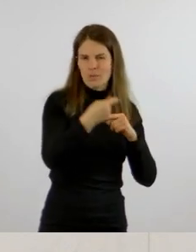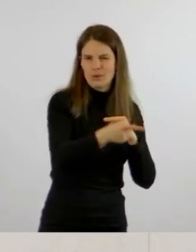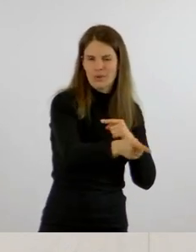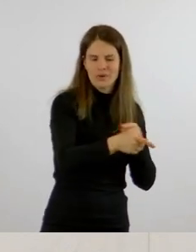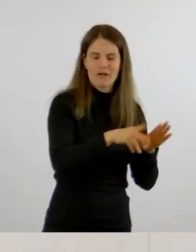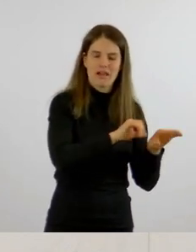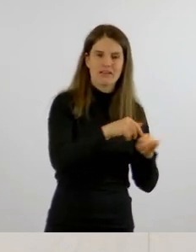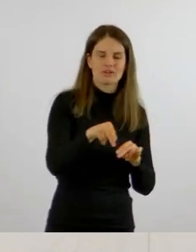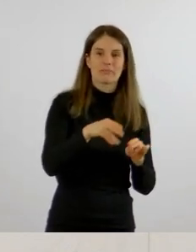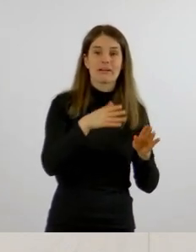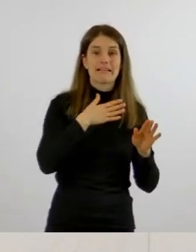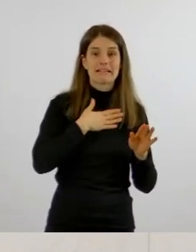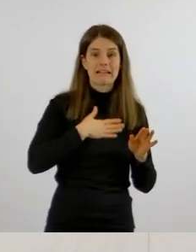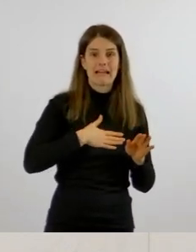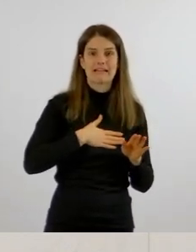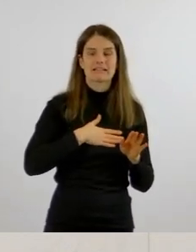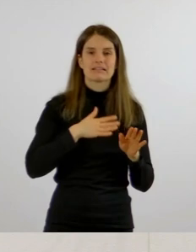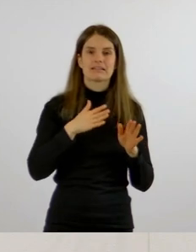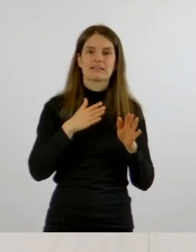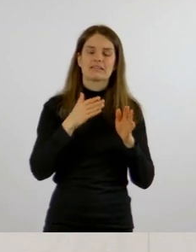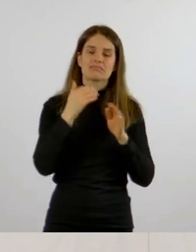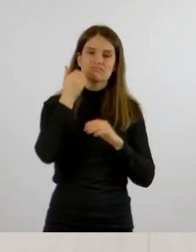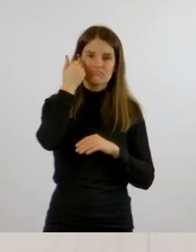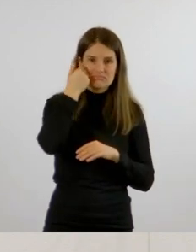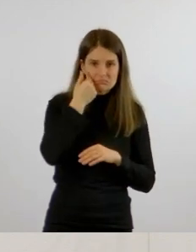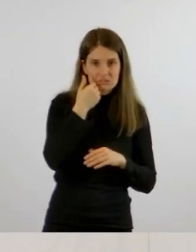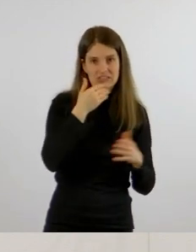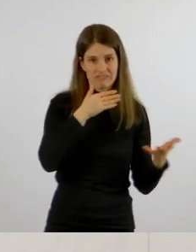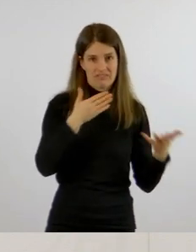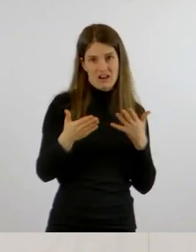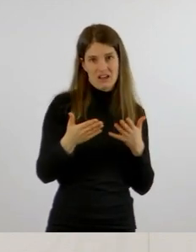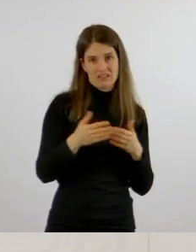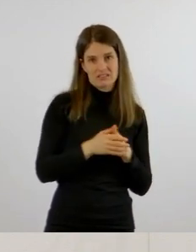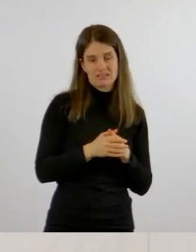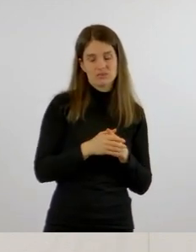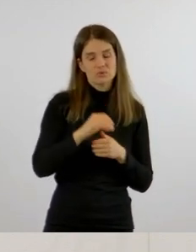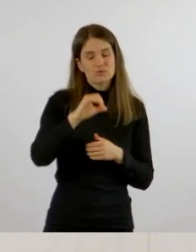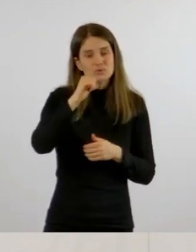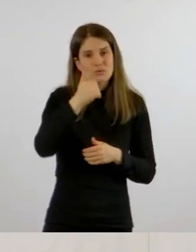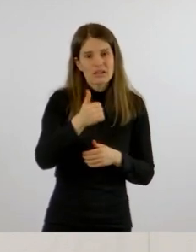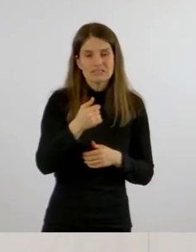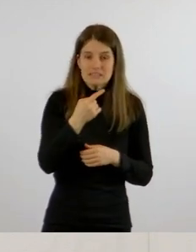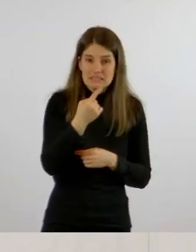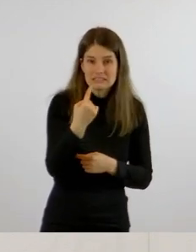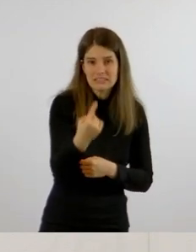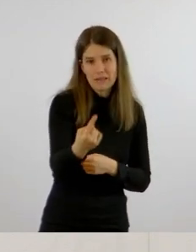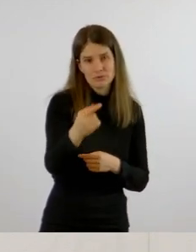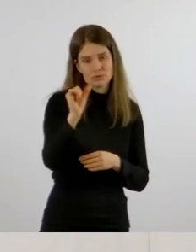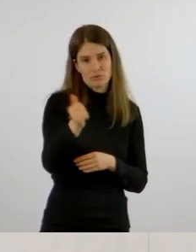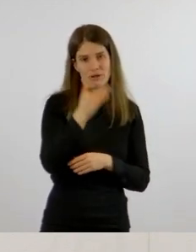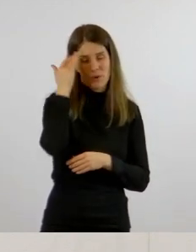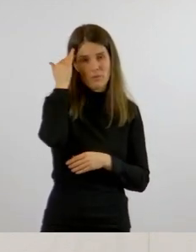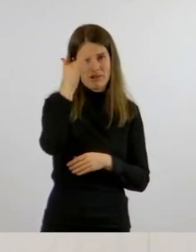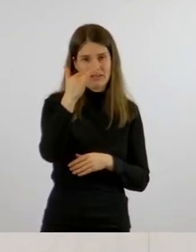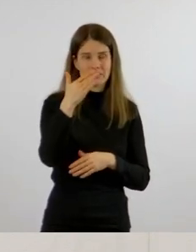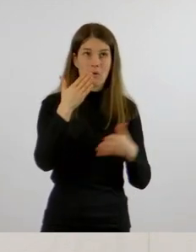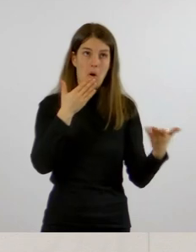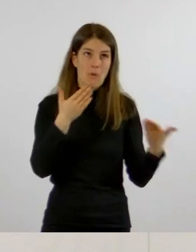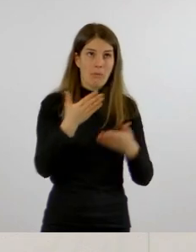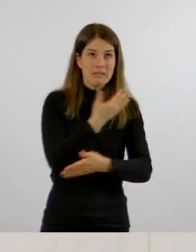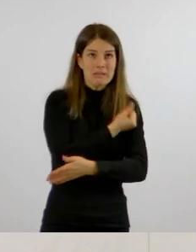Fragestellerin bitten, noch einmal über die Impfbereitschaft nachzudenken. Da Sie ja